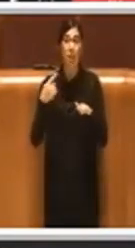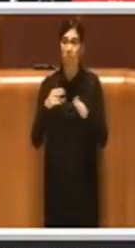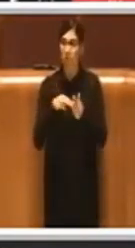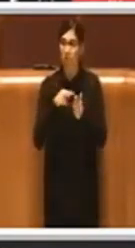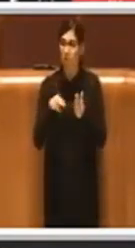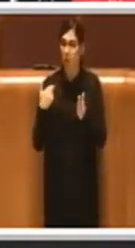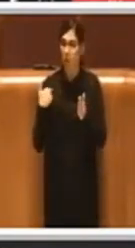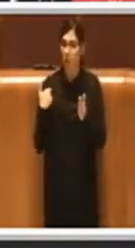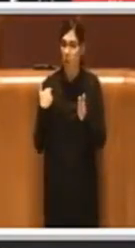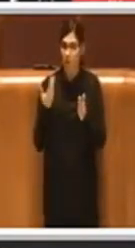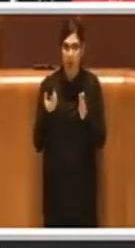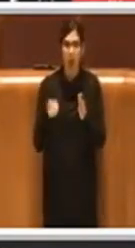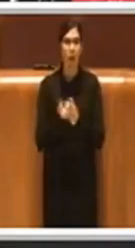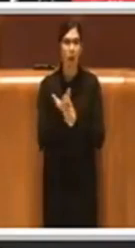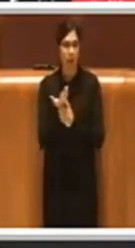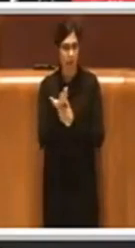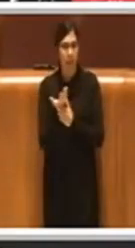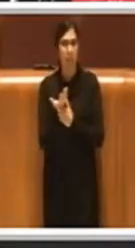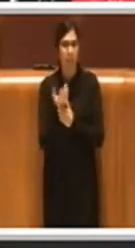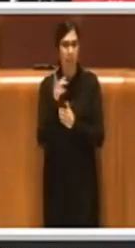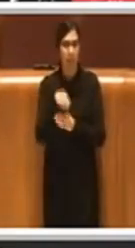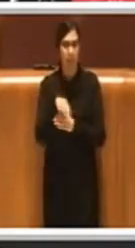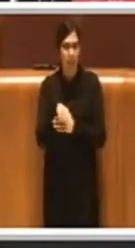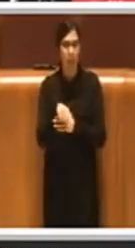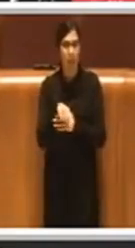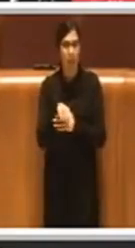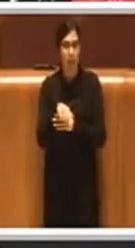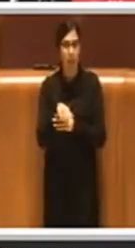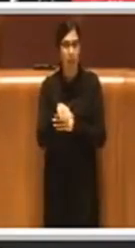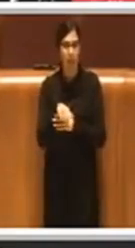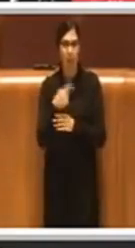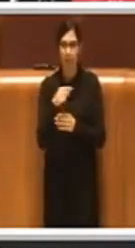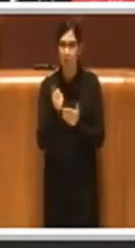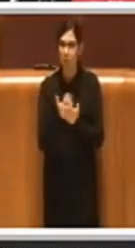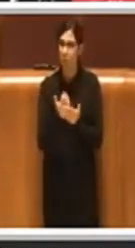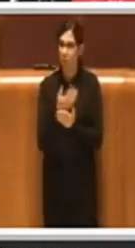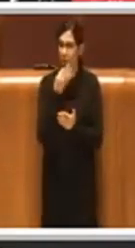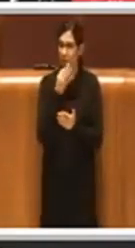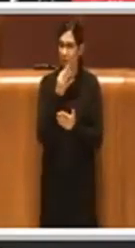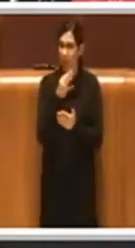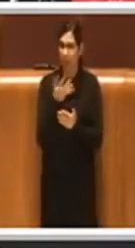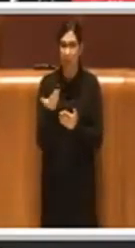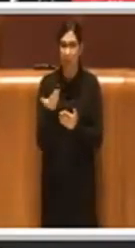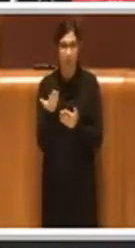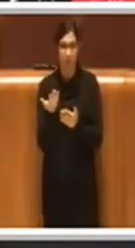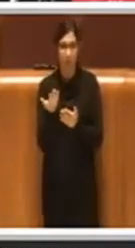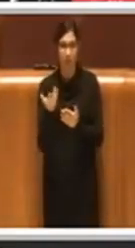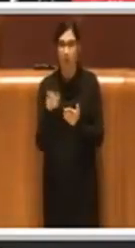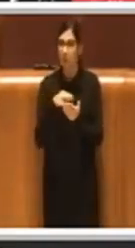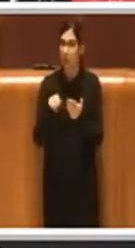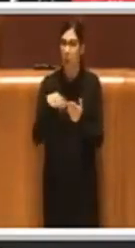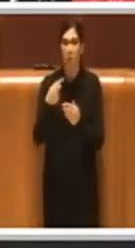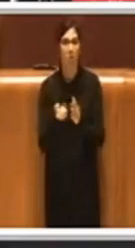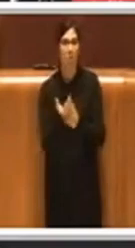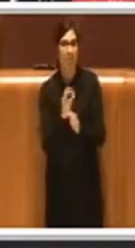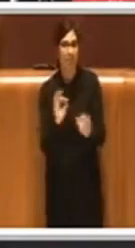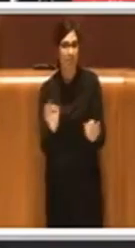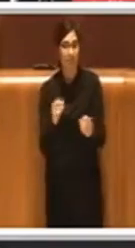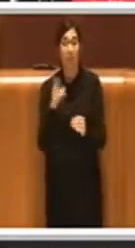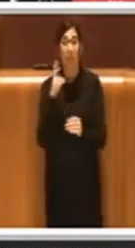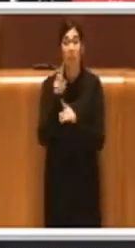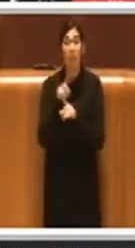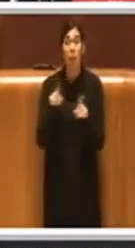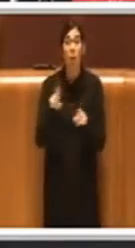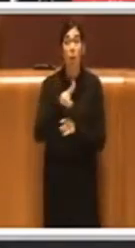fa e è stata realizzata peraltro, non solo votata come capita molto spesso che le cose si votano e poi non si realizzano, ricordo UEFA 2020,